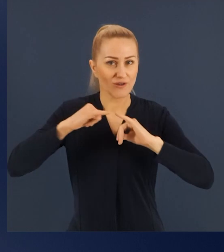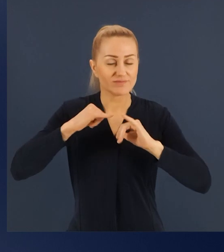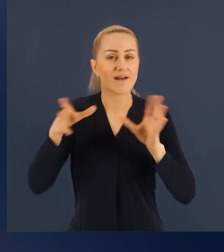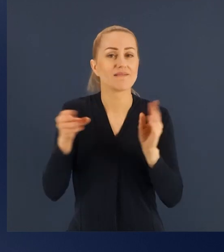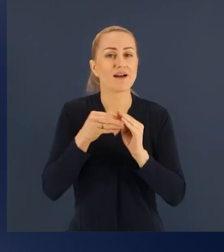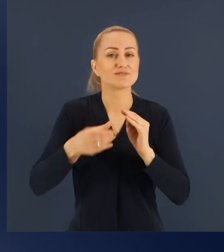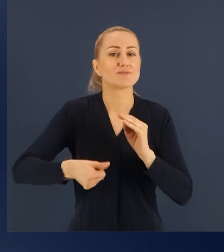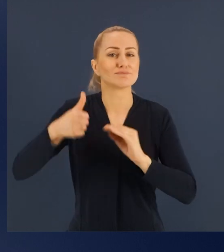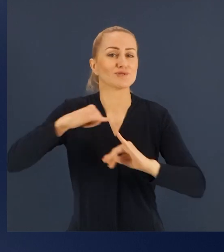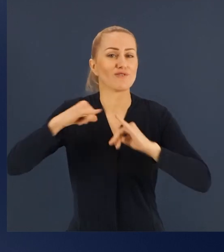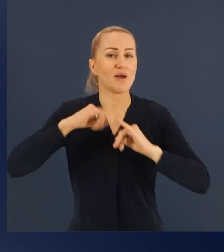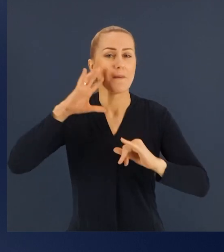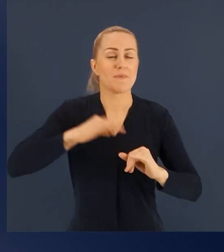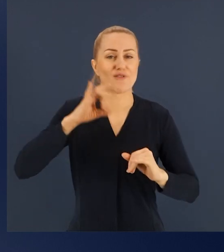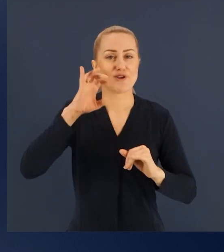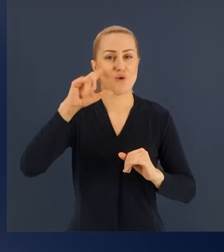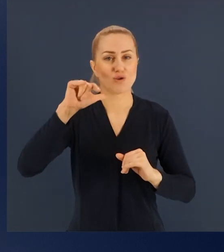Prezesi, Szanowna Pani Dyrektor.